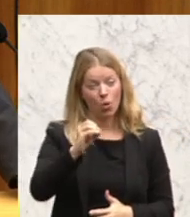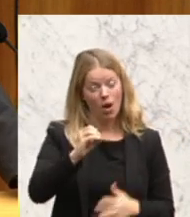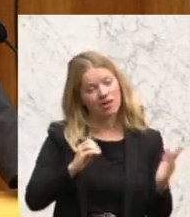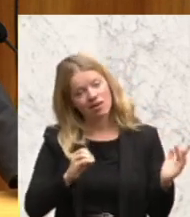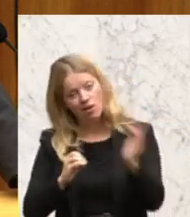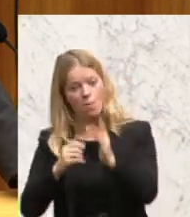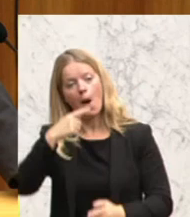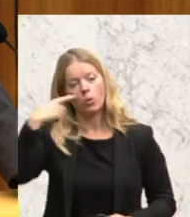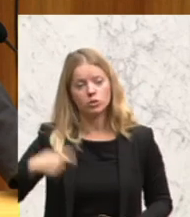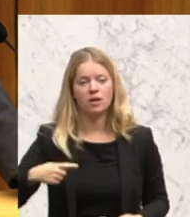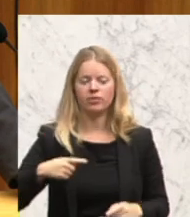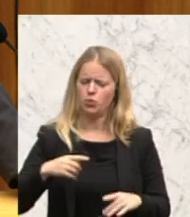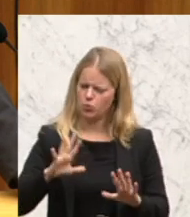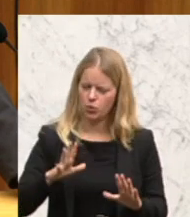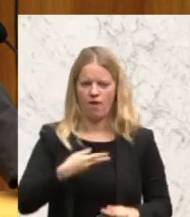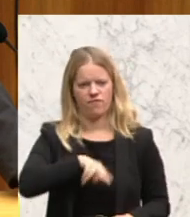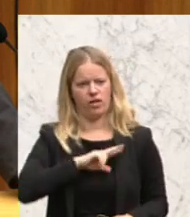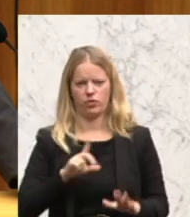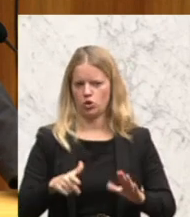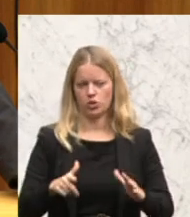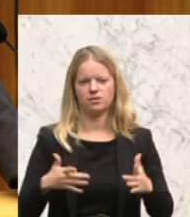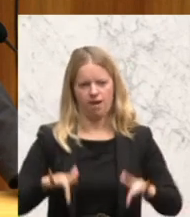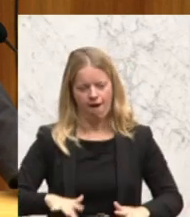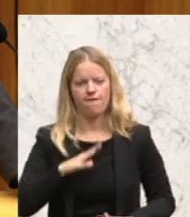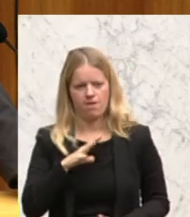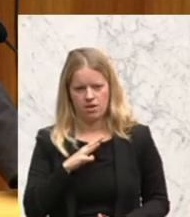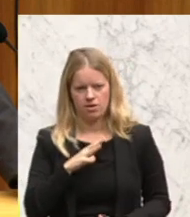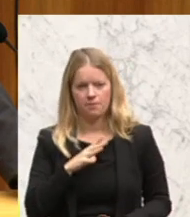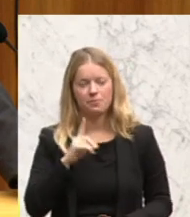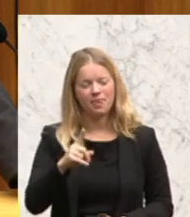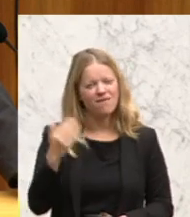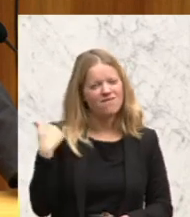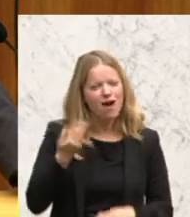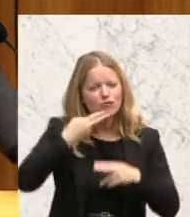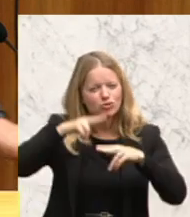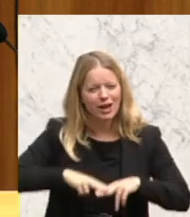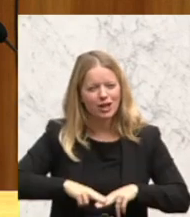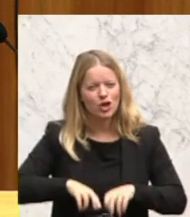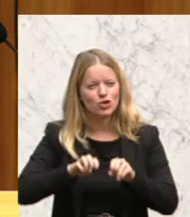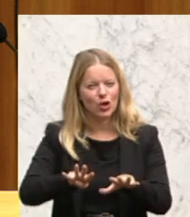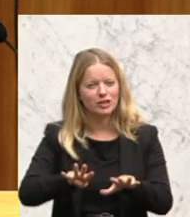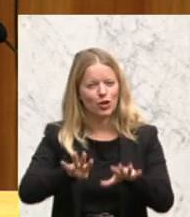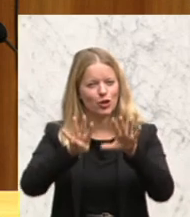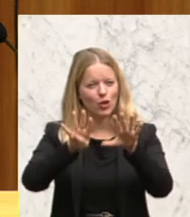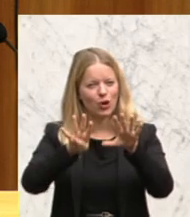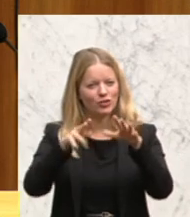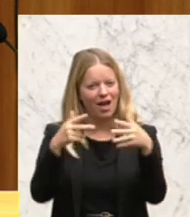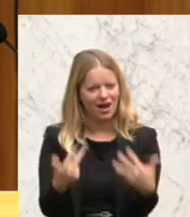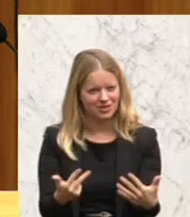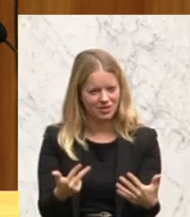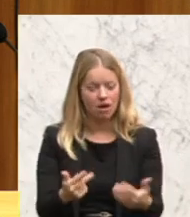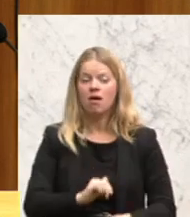verantwortungslos und gefährlich. Das Versprechen, das 1989 gegeben worden ist, keine NATO